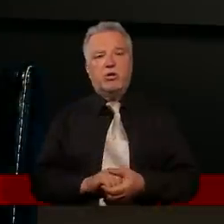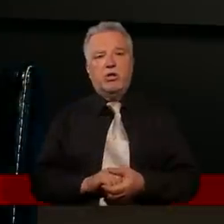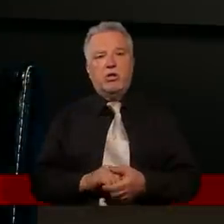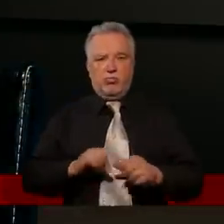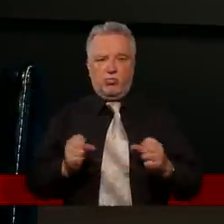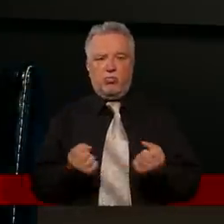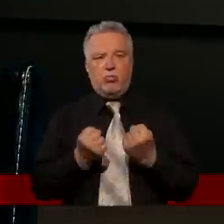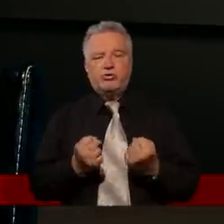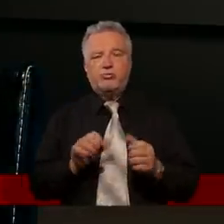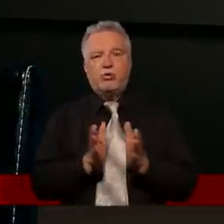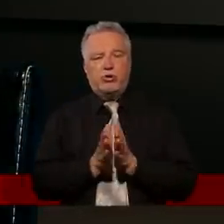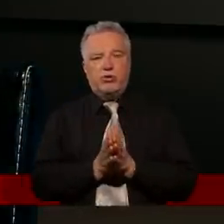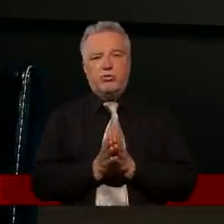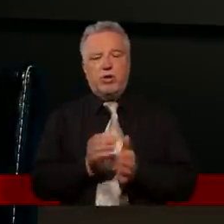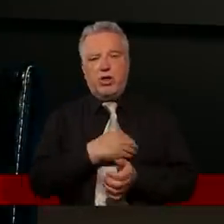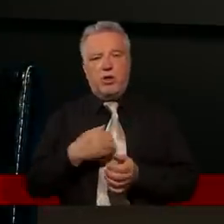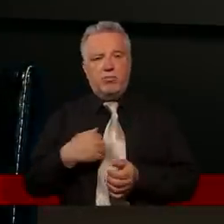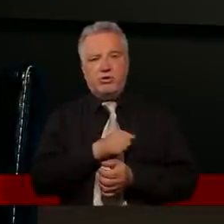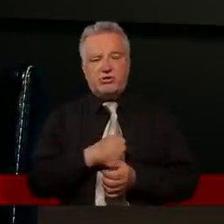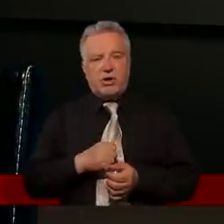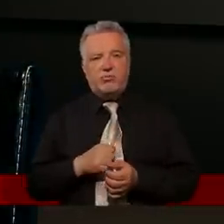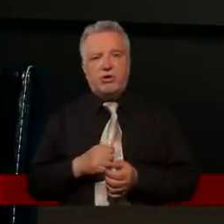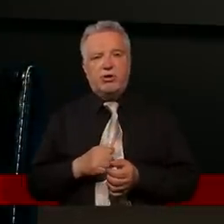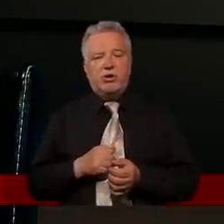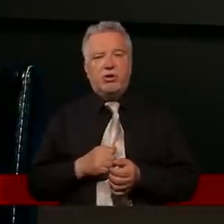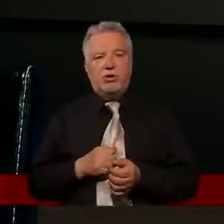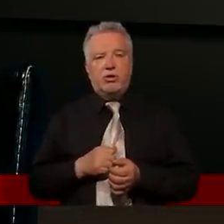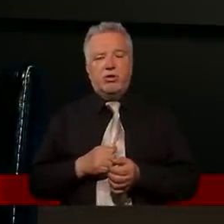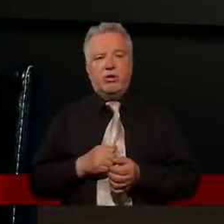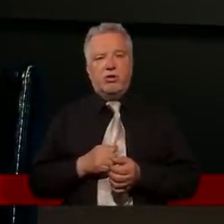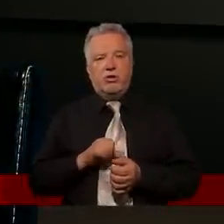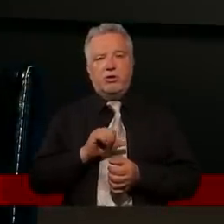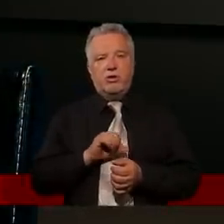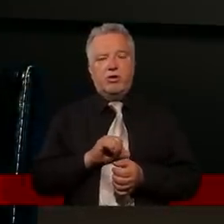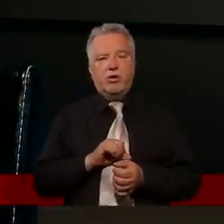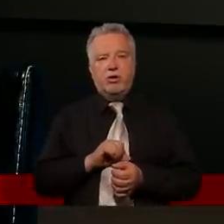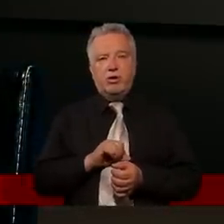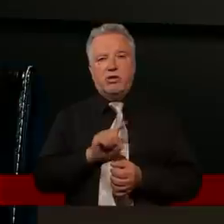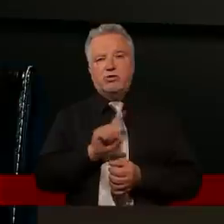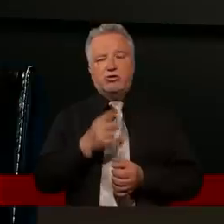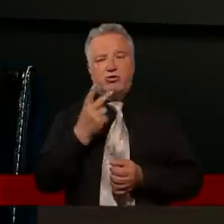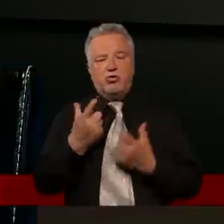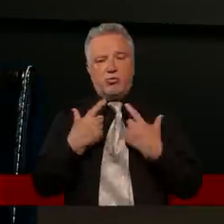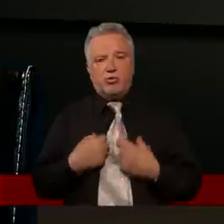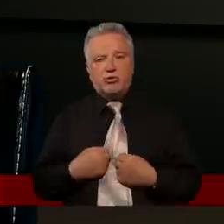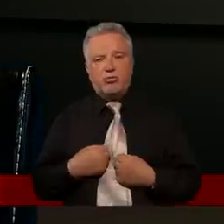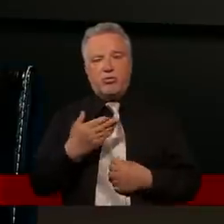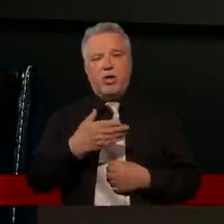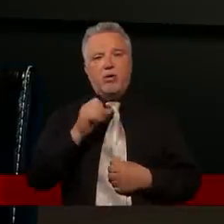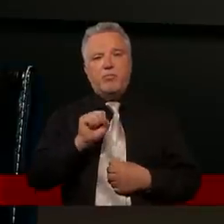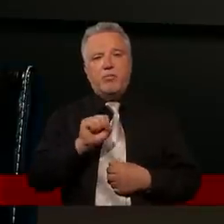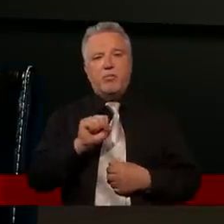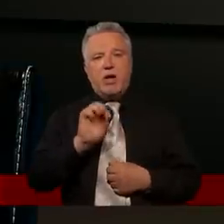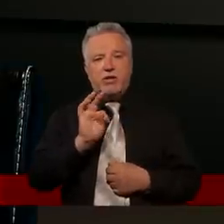Moc modlitwy. My sami z kimś i faktycznie Mateusz opowiada to zdarzenie zaraz po tej